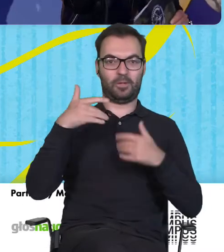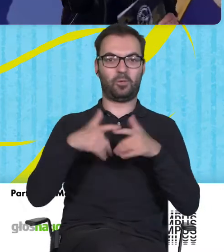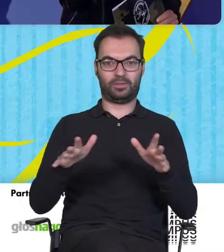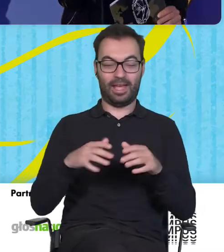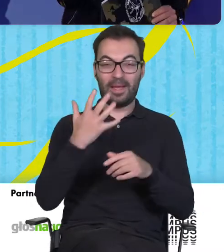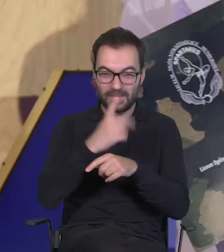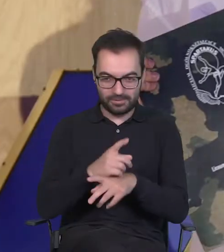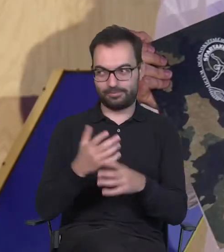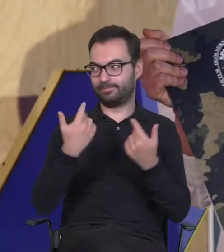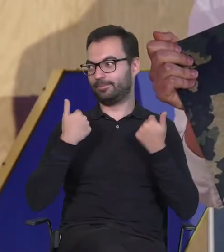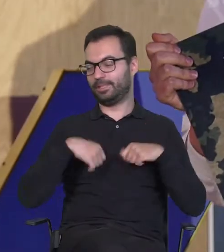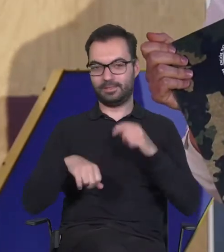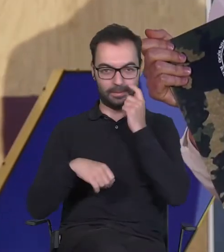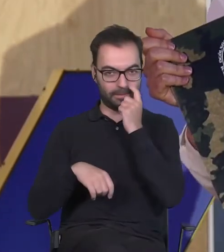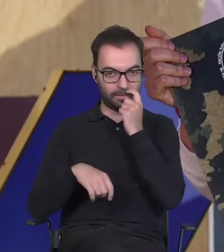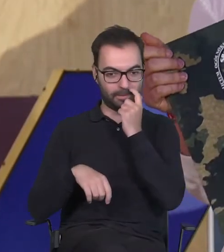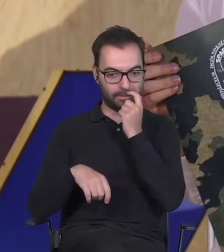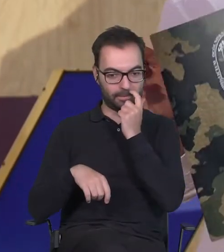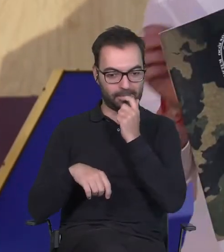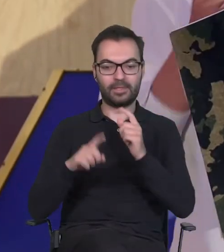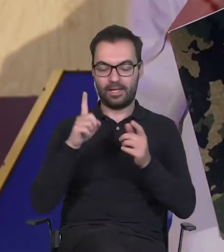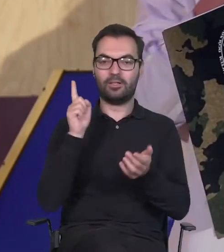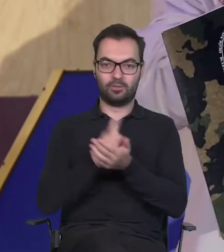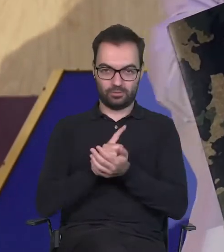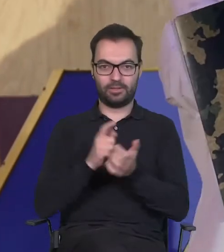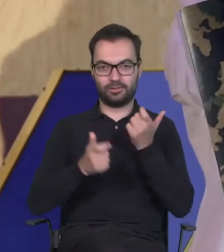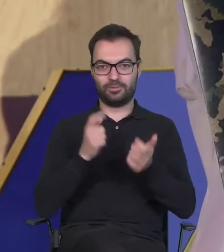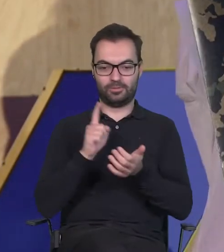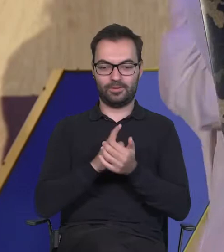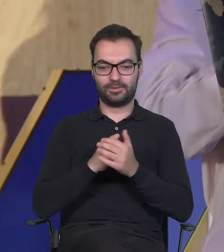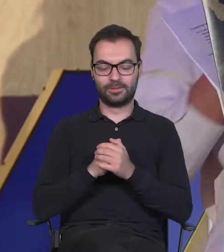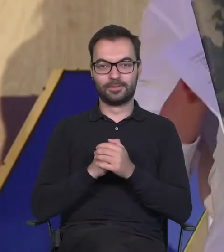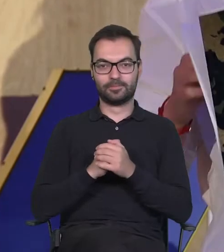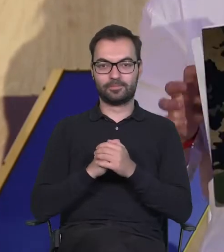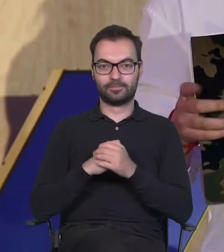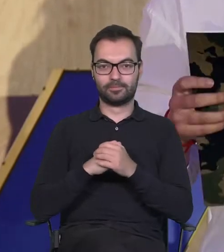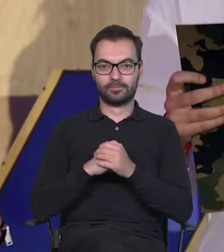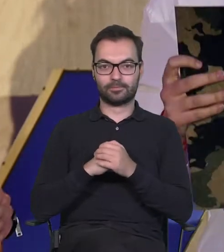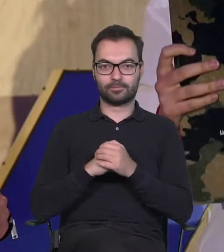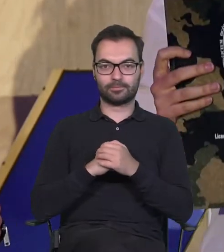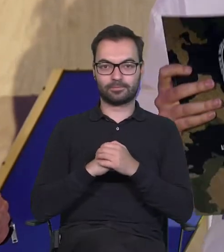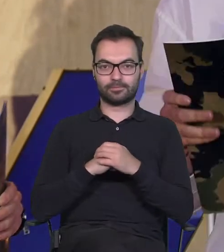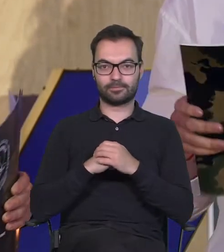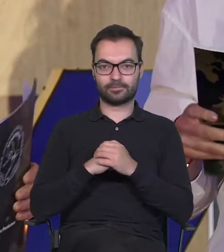pięć minut, ale jednak udało nam się to i